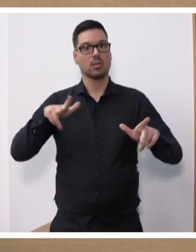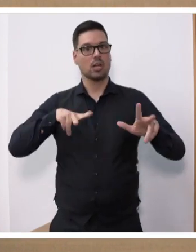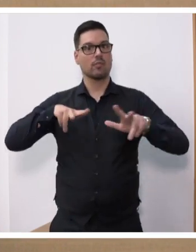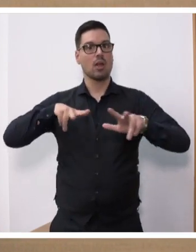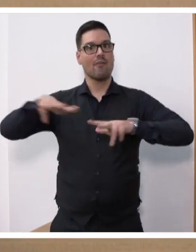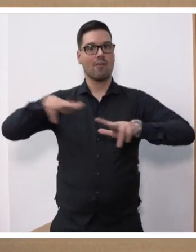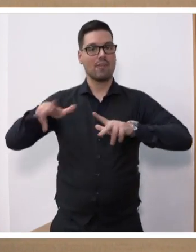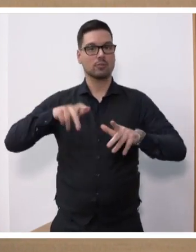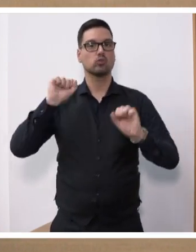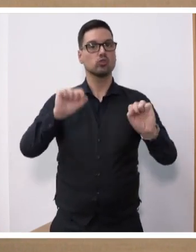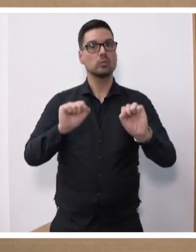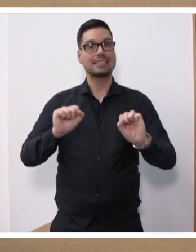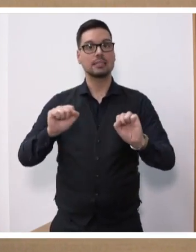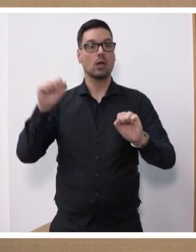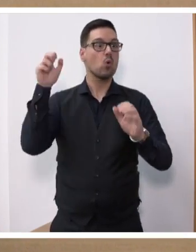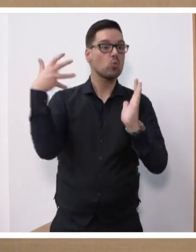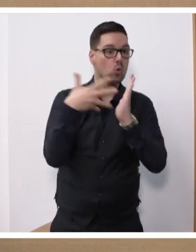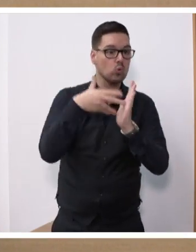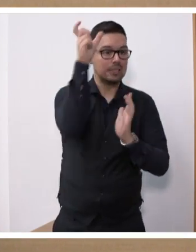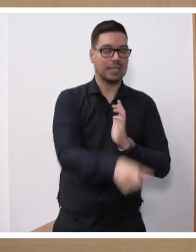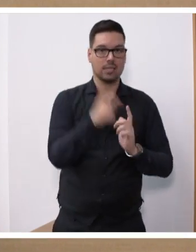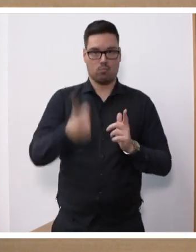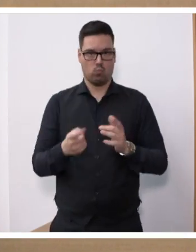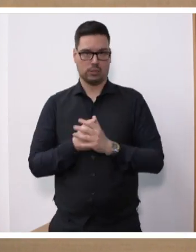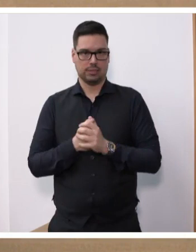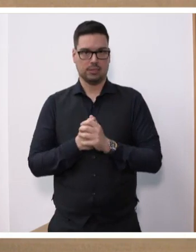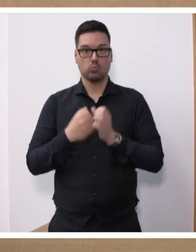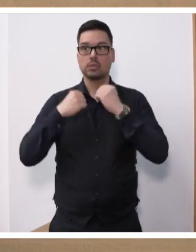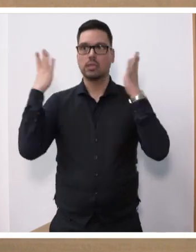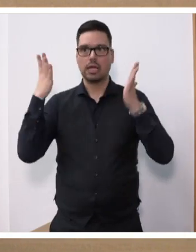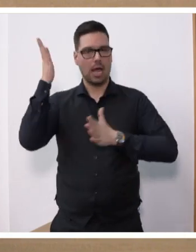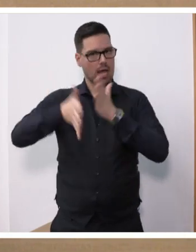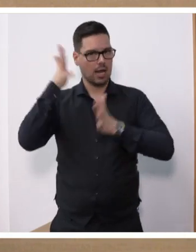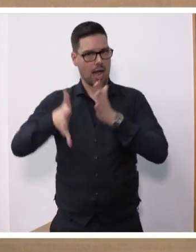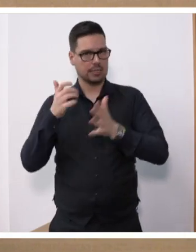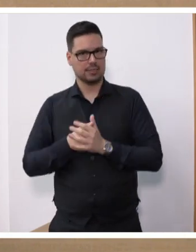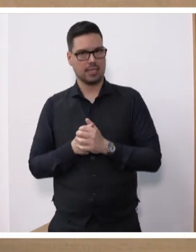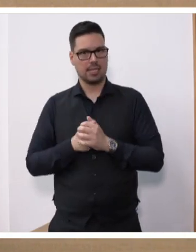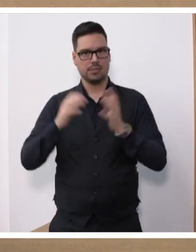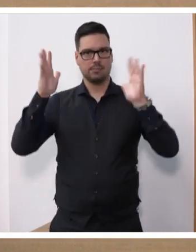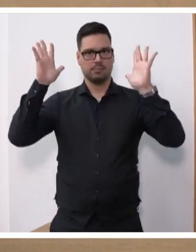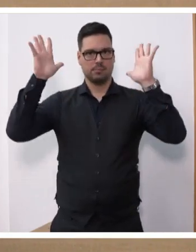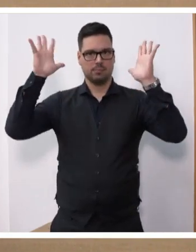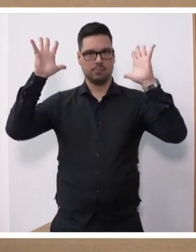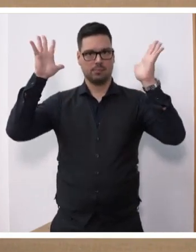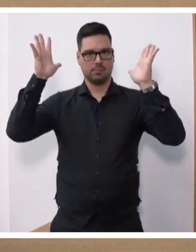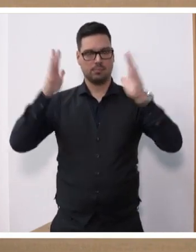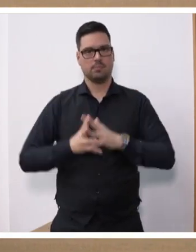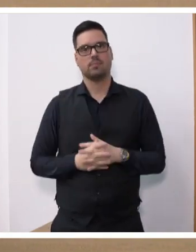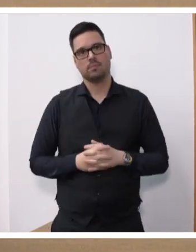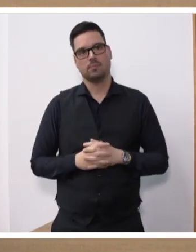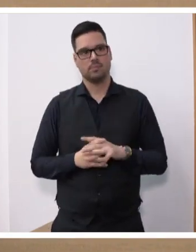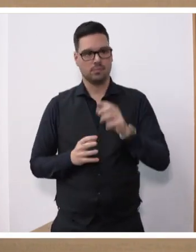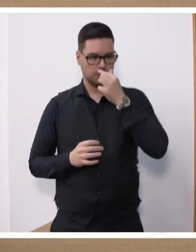überwacht, meine sehr verehrten Damen und Herren. Da müssen wir eindeutig sein, da waren wir schon mal besser und da können sich vieles verändern.